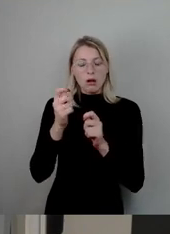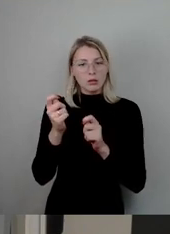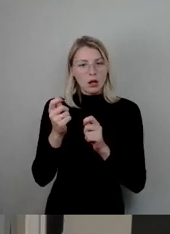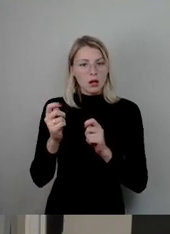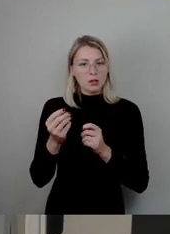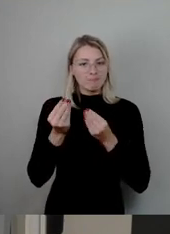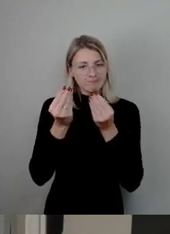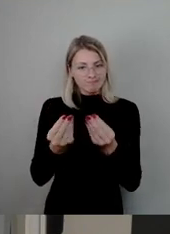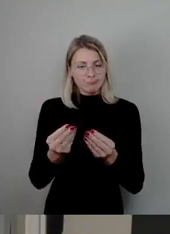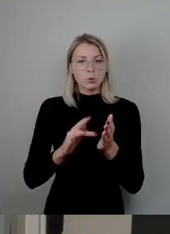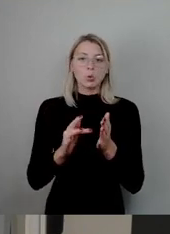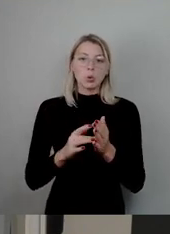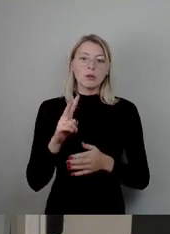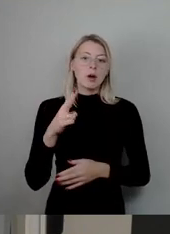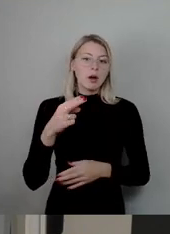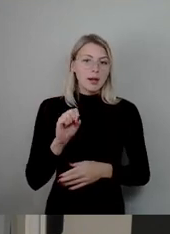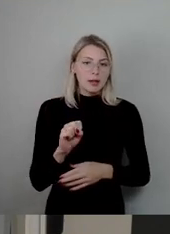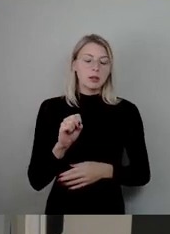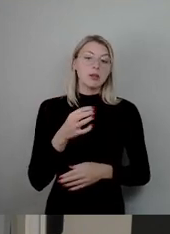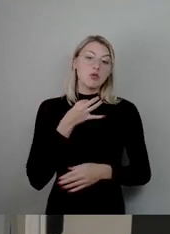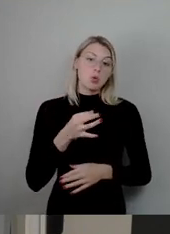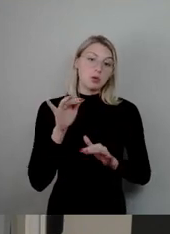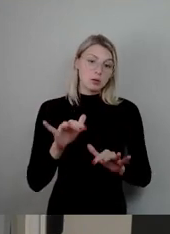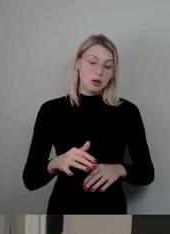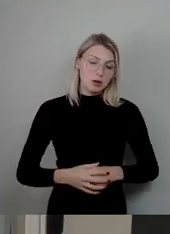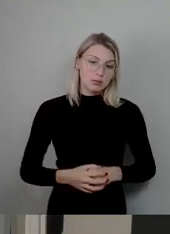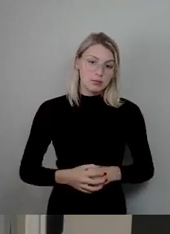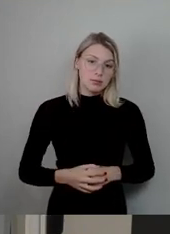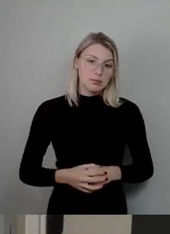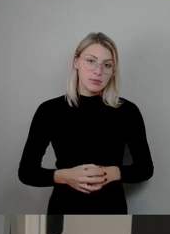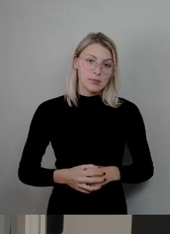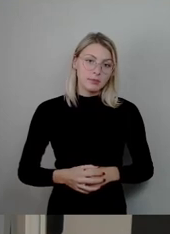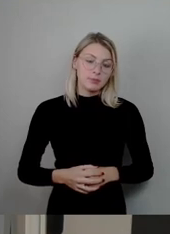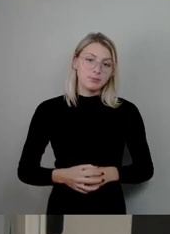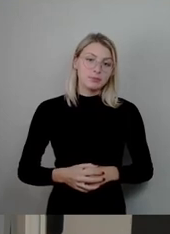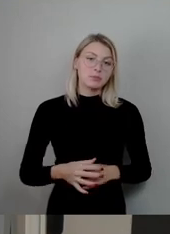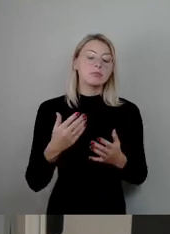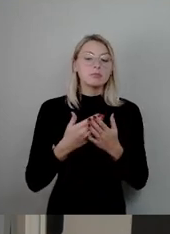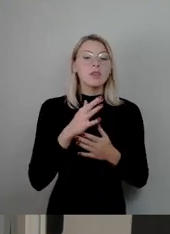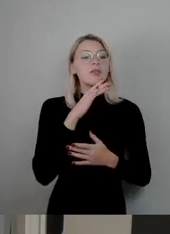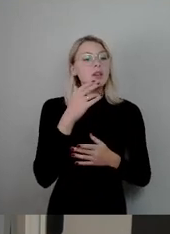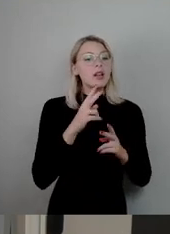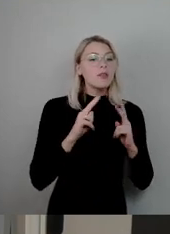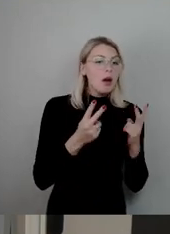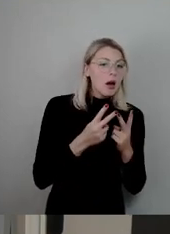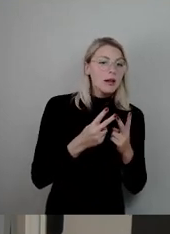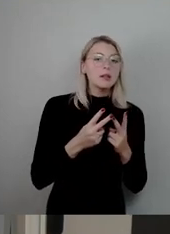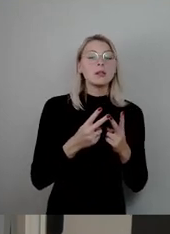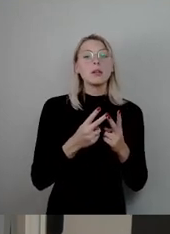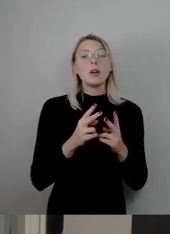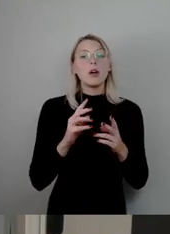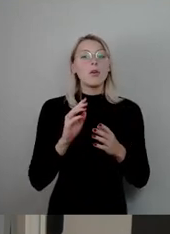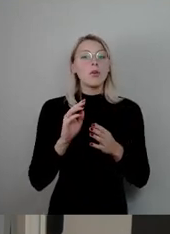die Volkshochschule in Not ist. Das ist nun etwas, da sind viele Vereine und die Volkshochschule ist ein